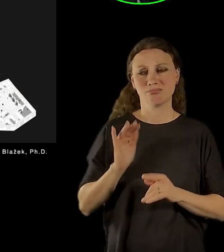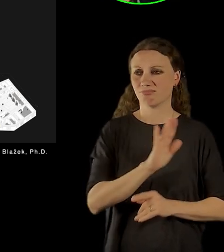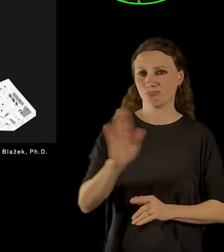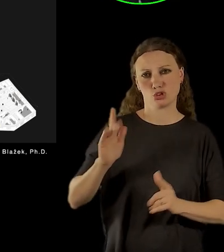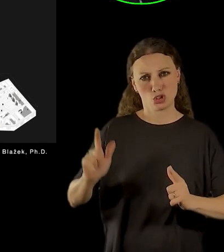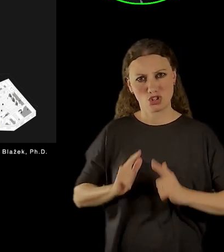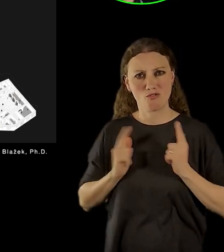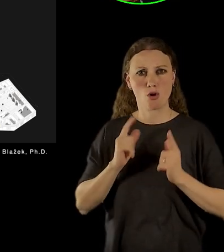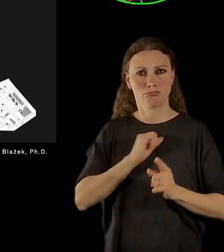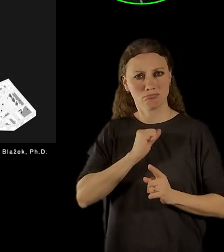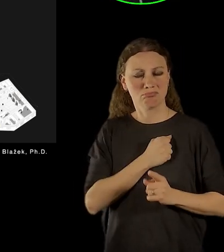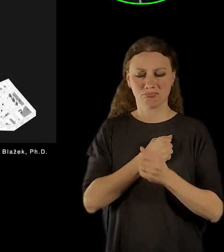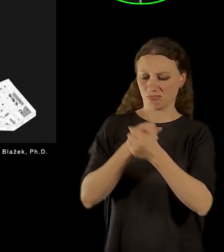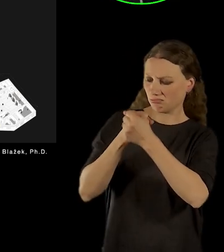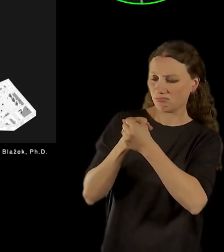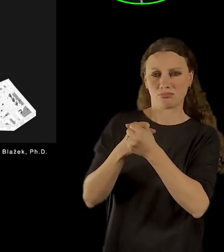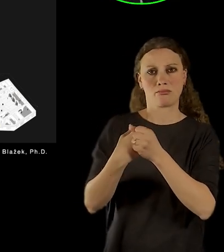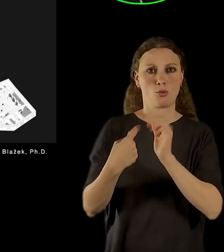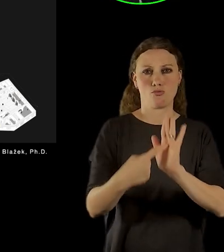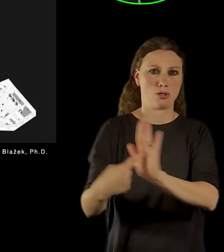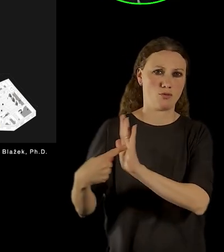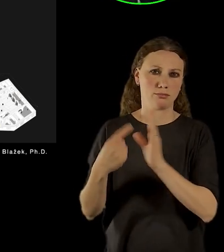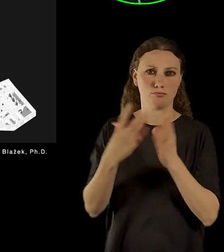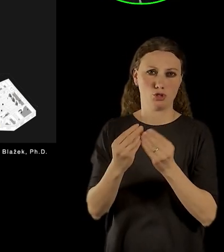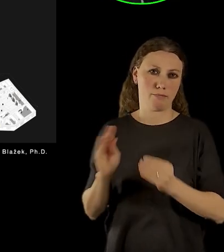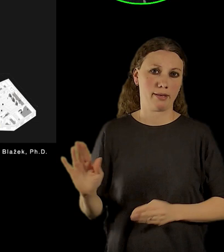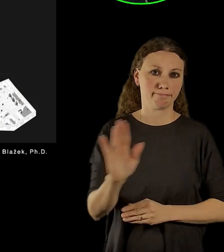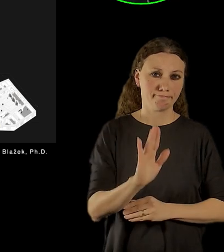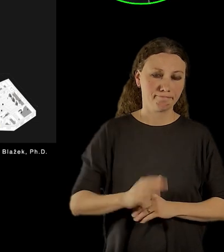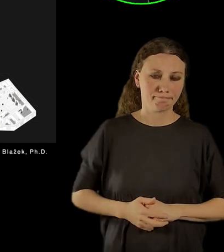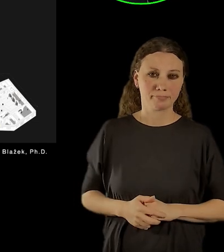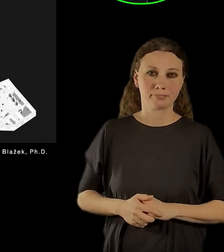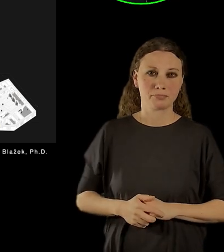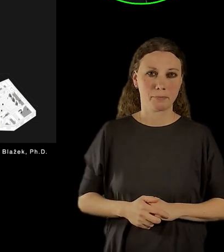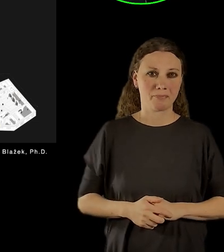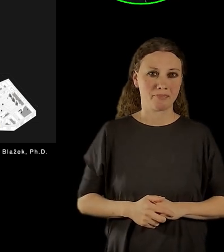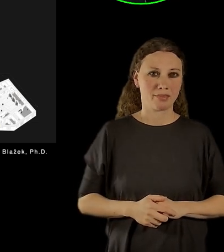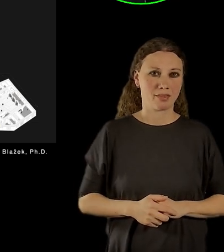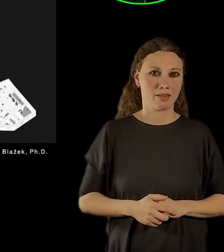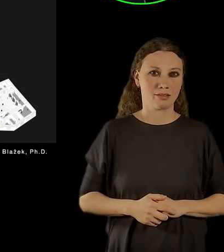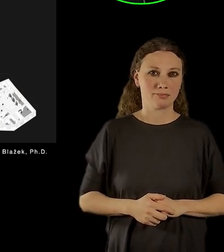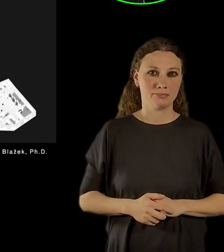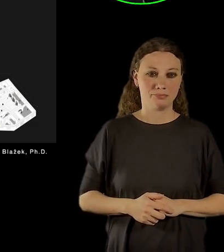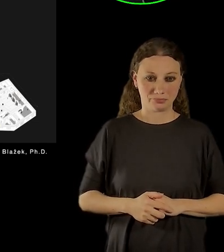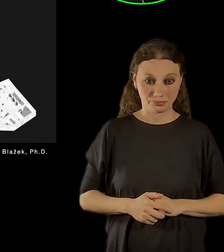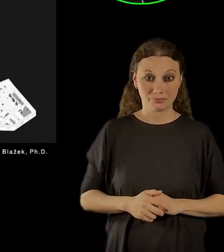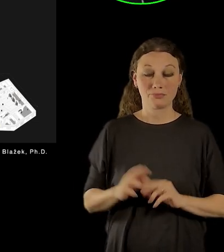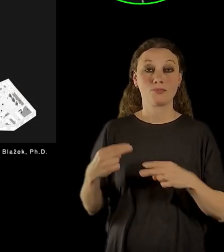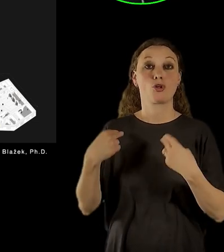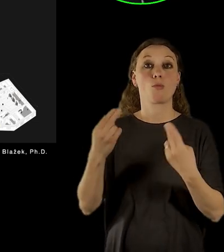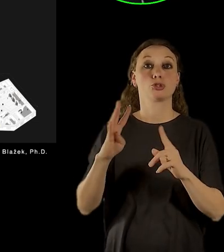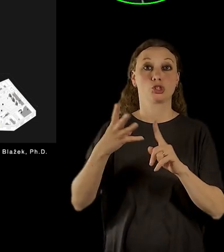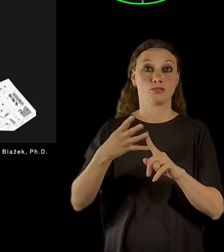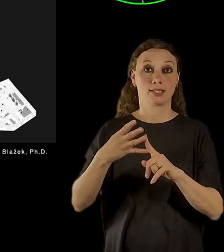souboje tady s těmi systémy, nebo se stávali jak v obětí, tak v odpůrci. Tak posledně, tady čtvrtá místnost je věnovaná